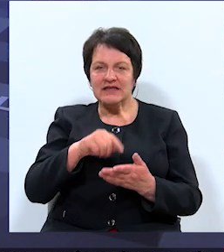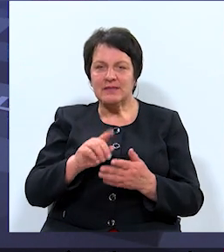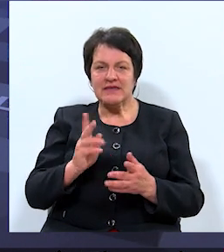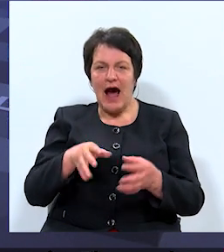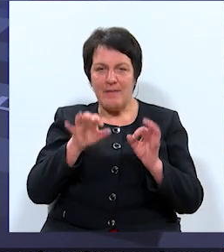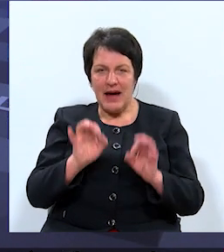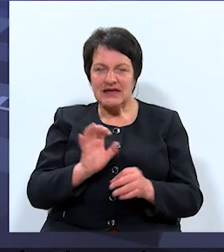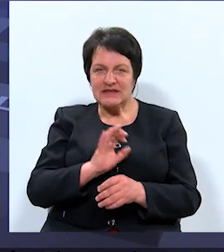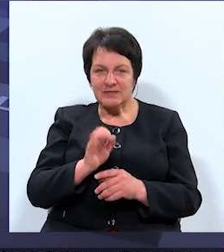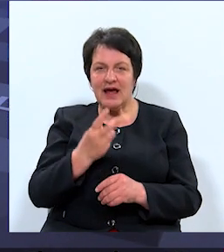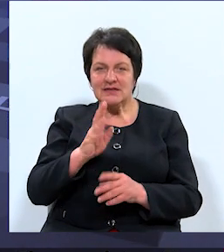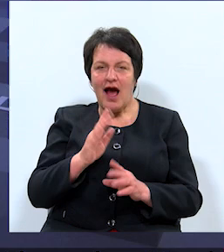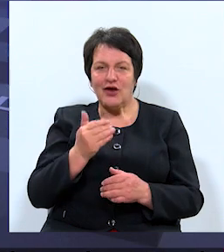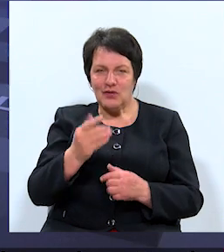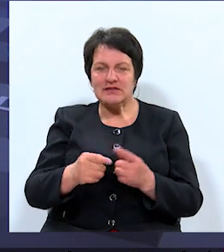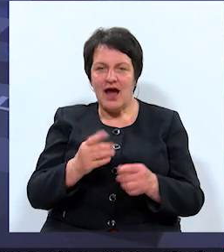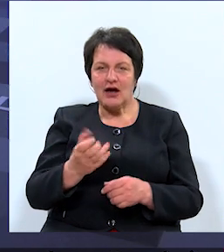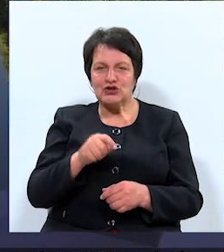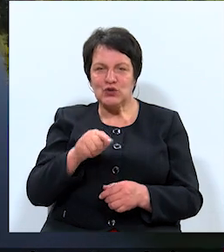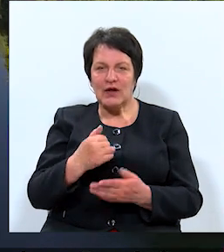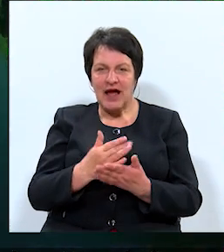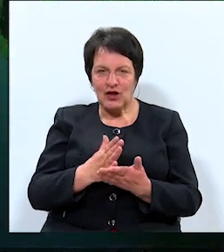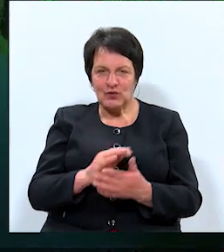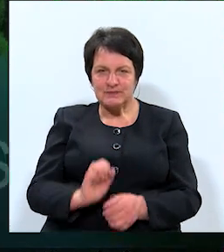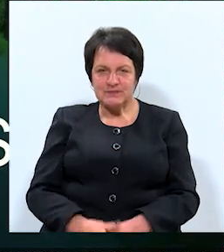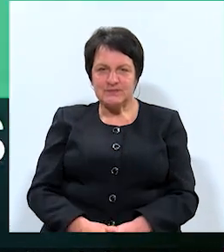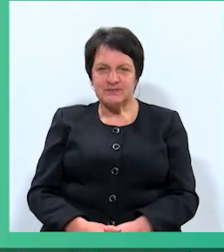atbildes un redzēsim, kā jums būs atklājies ar šo daļu.